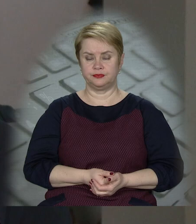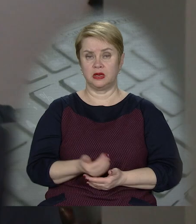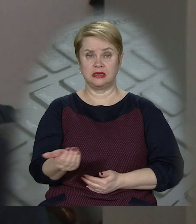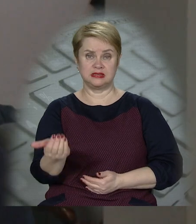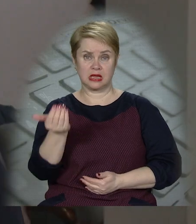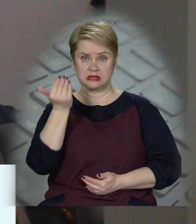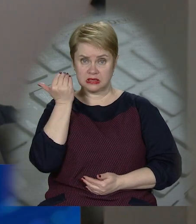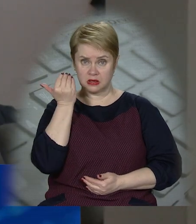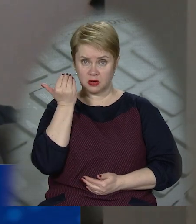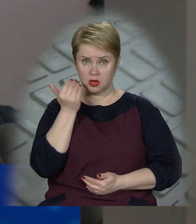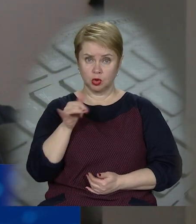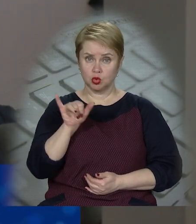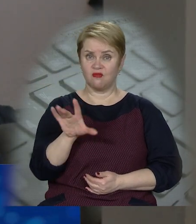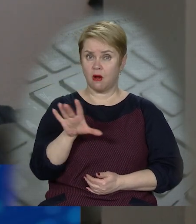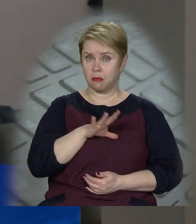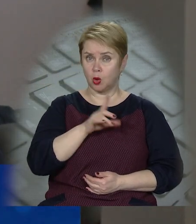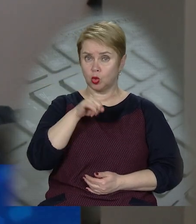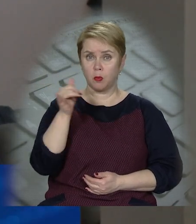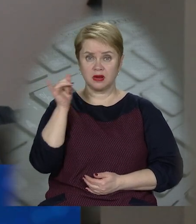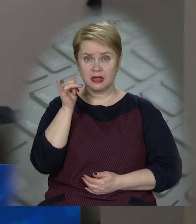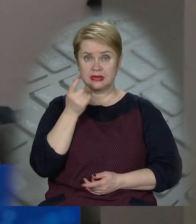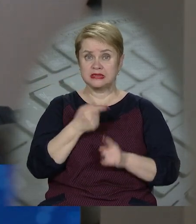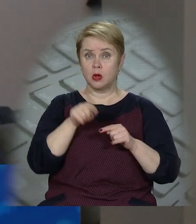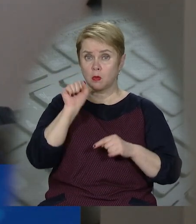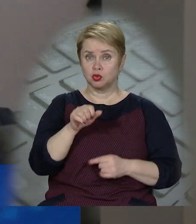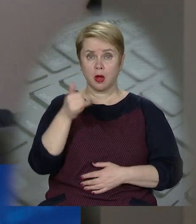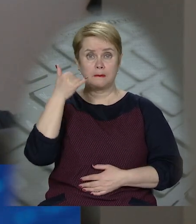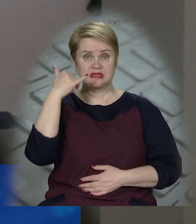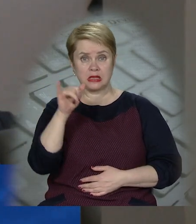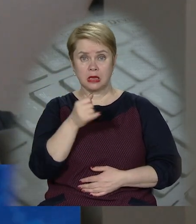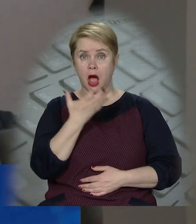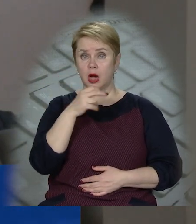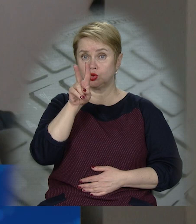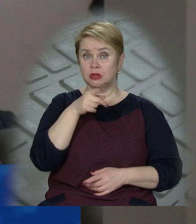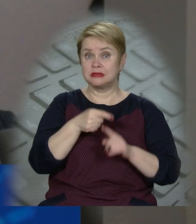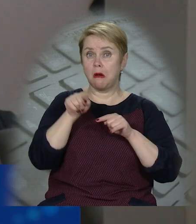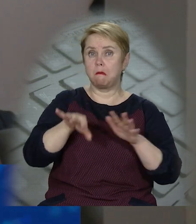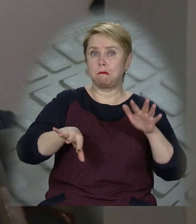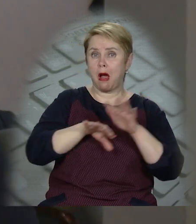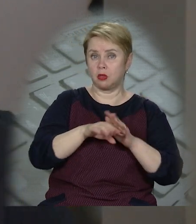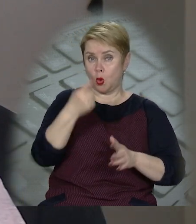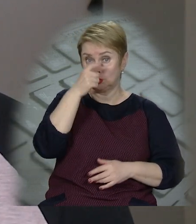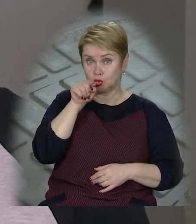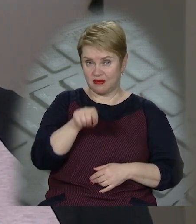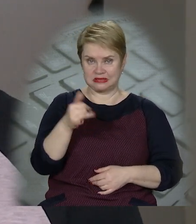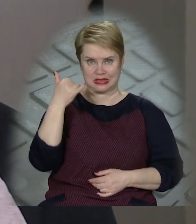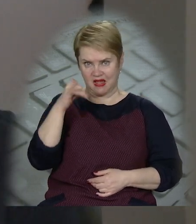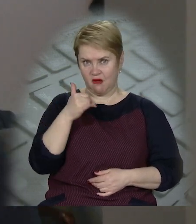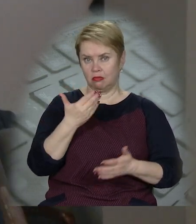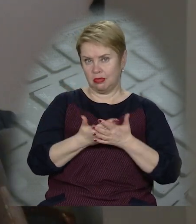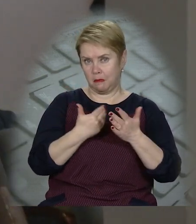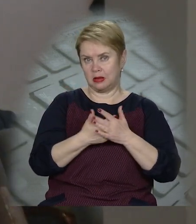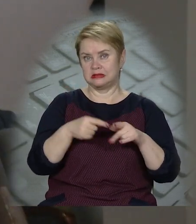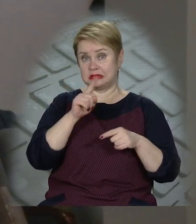Заздалегідь, щоб у вас був номер телефону, за яким ви можете зателефонувати на гарячу лінію цього банку і повідомити, що до вас телефонували,